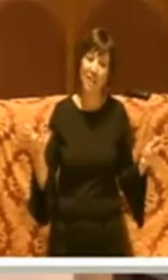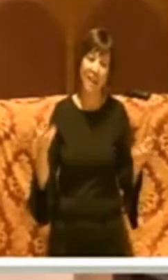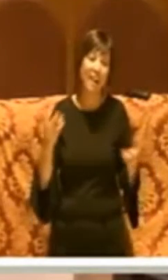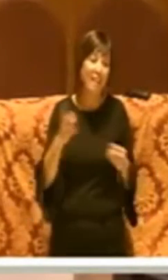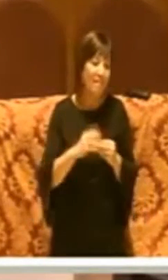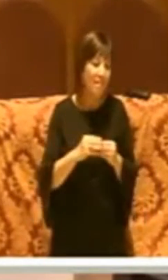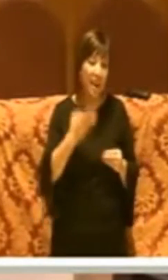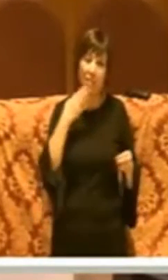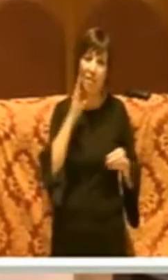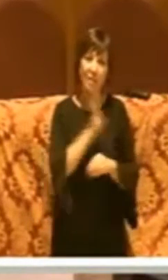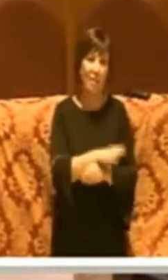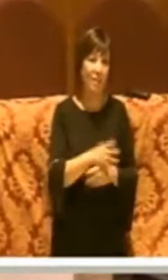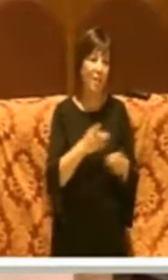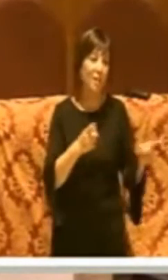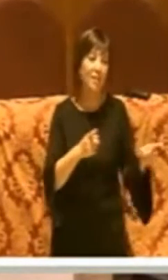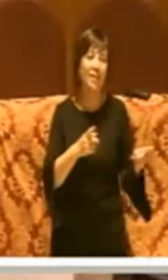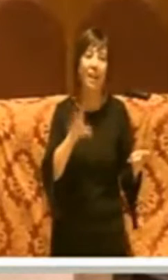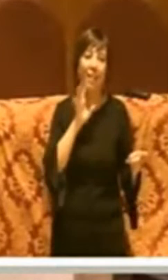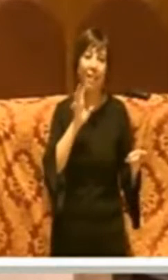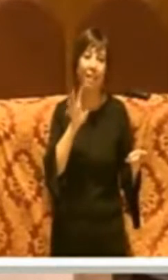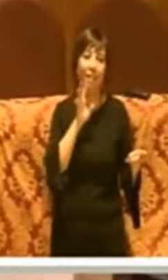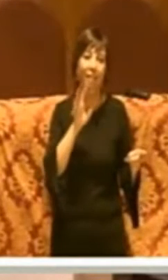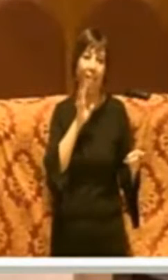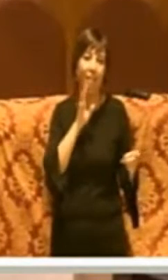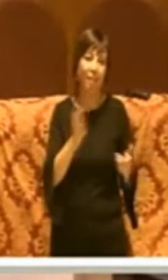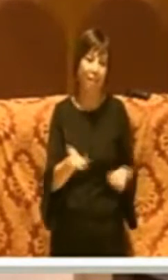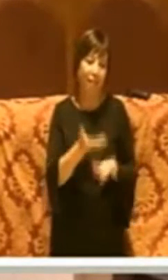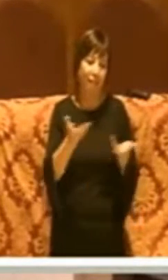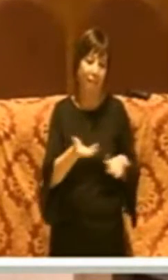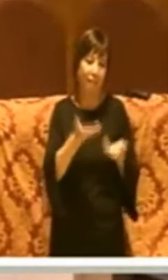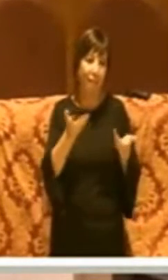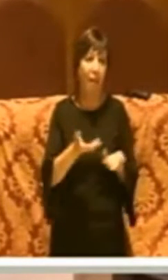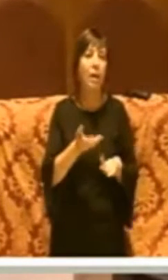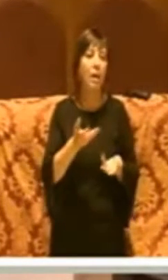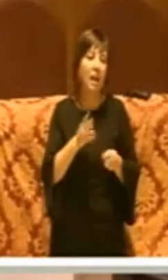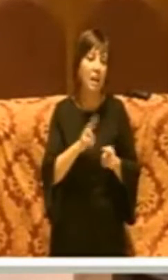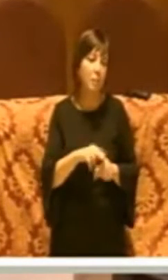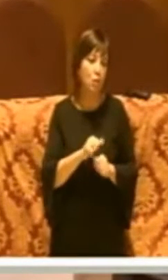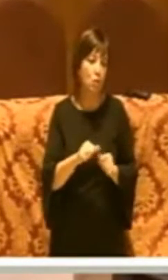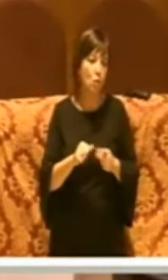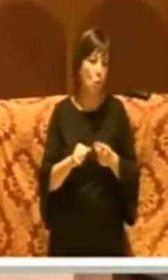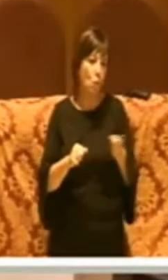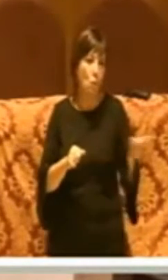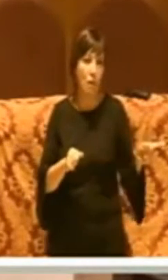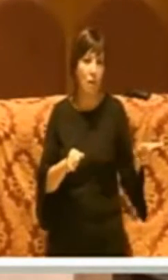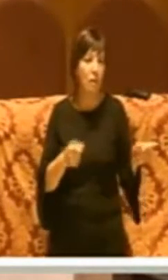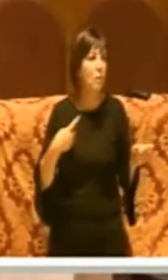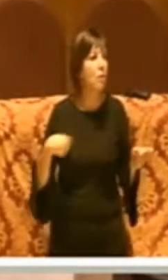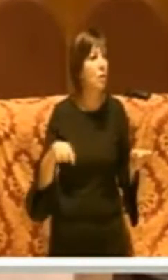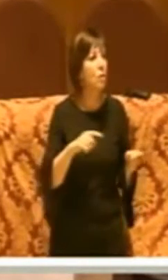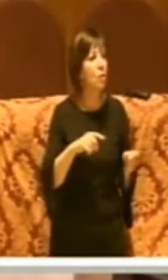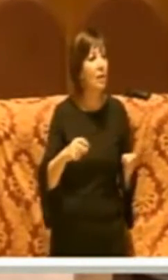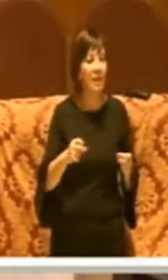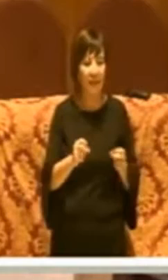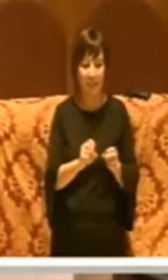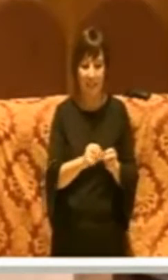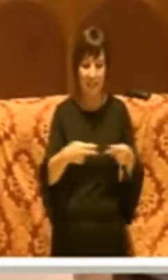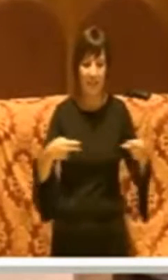dice in faccia la verità non potete che ridacchiare perché è questo che vi rimane abbiamo messo un display